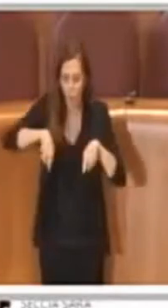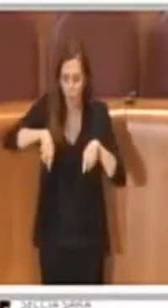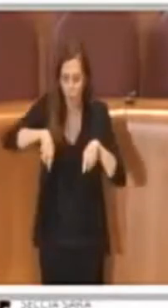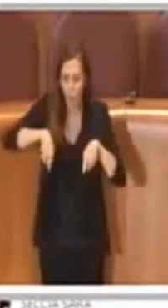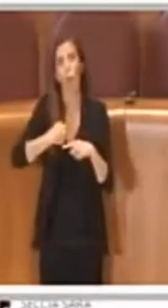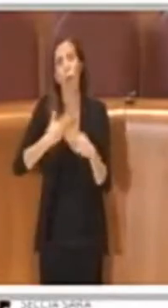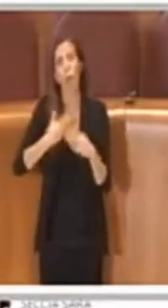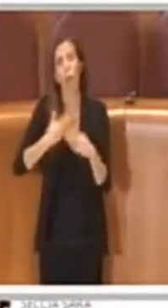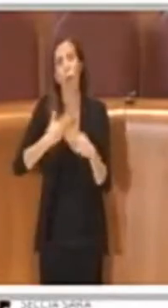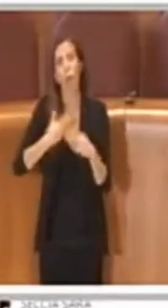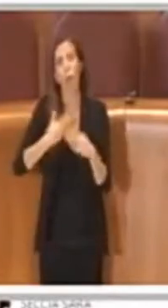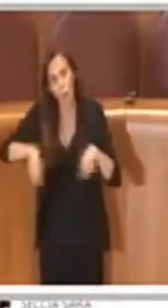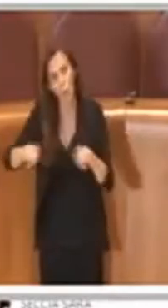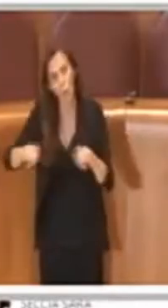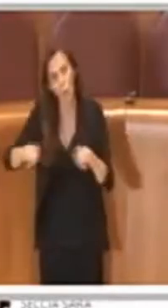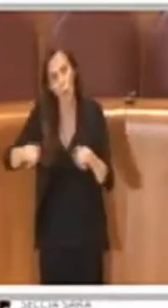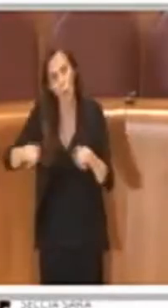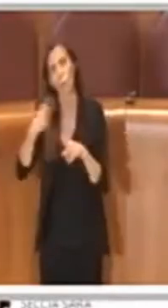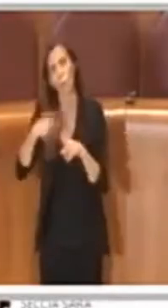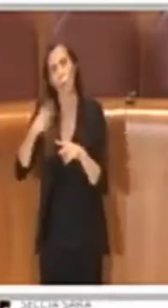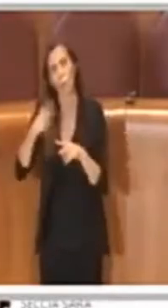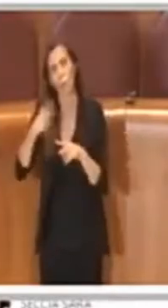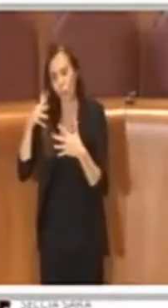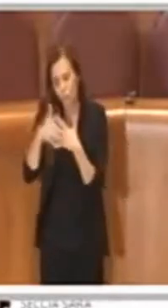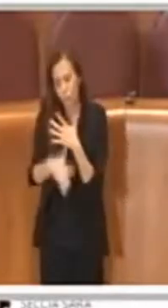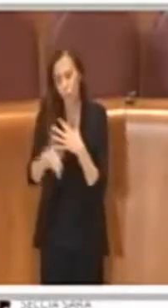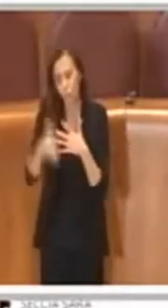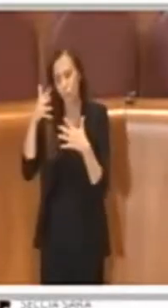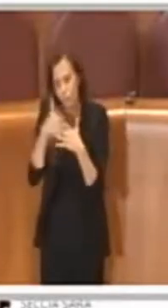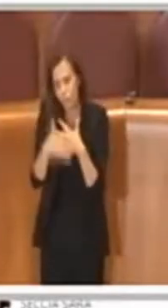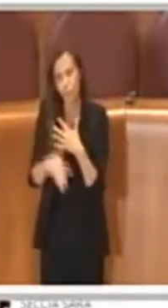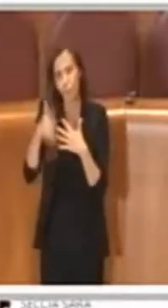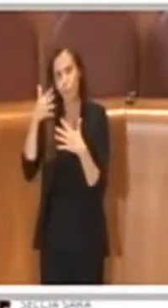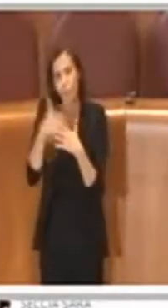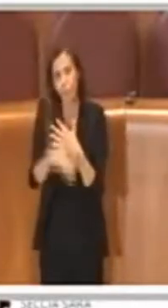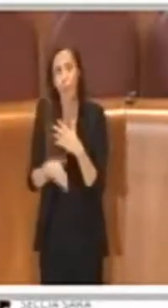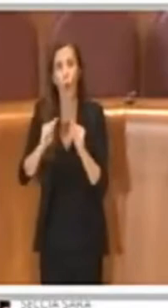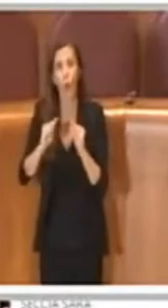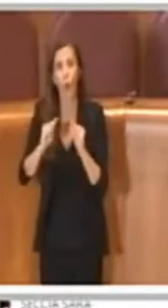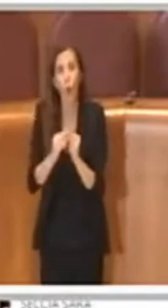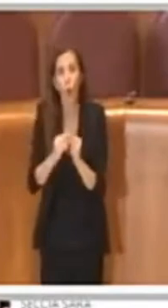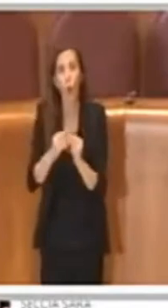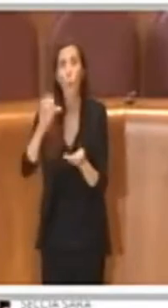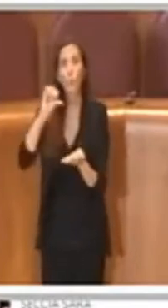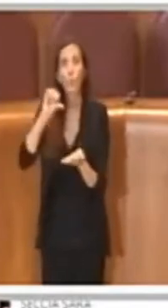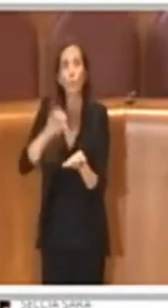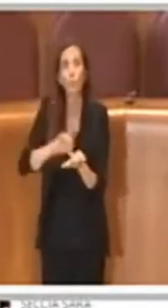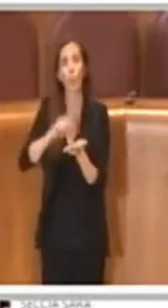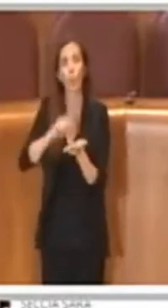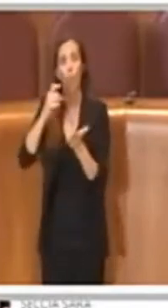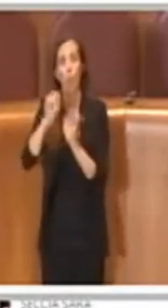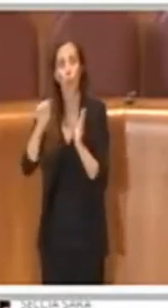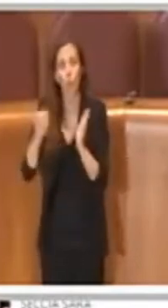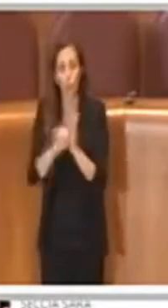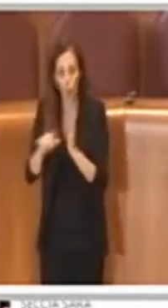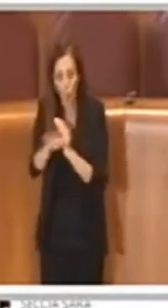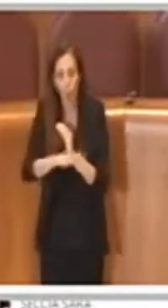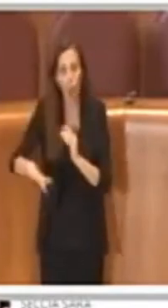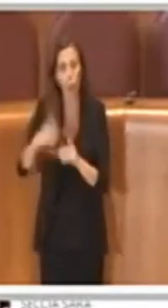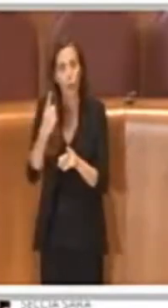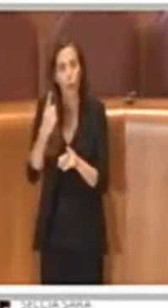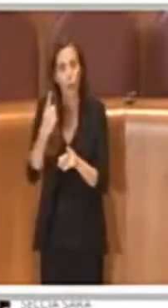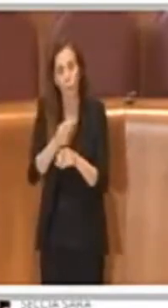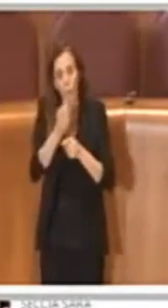approfondimenti sul tema, su come rivitalizzare il centro storico, perché è un tema oggettivamente